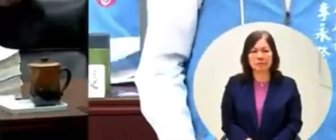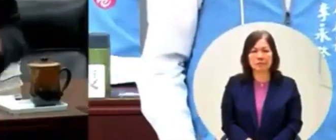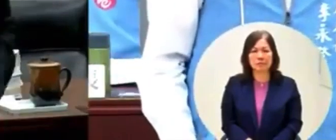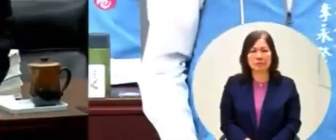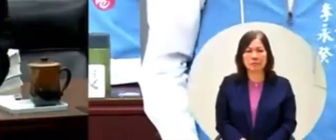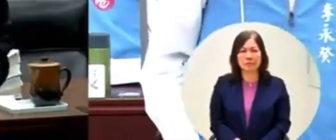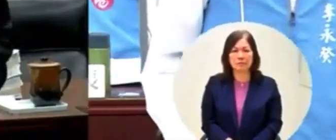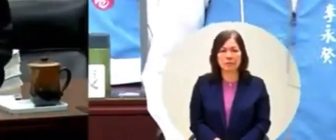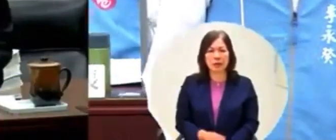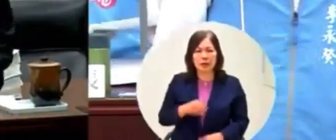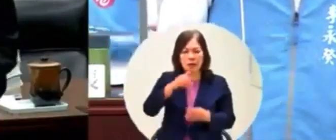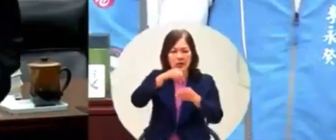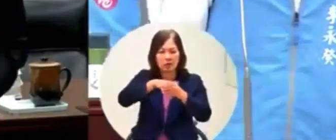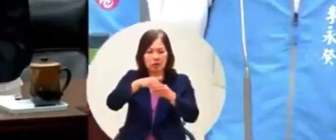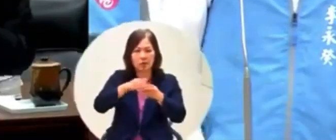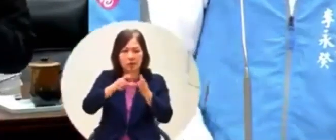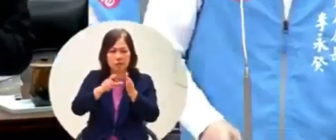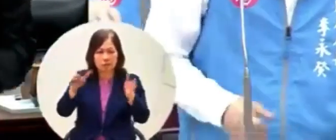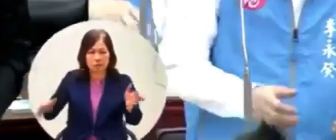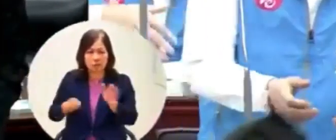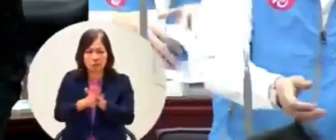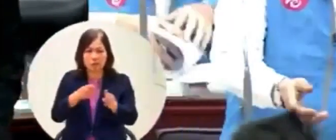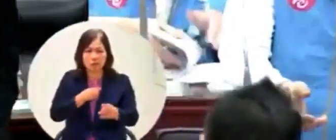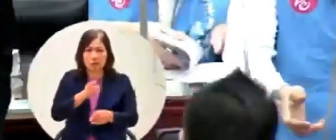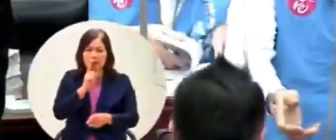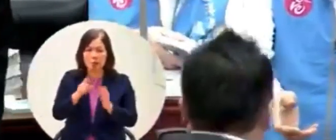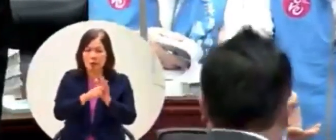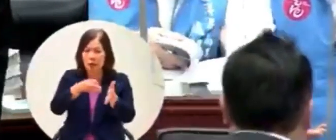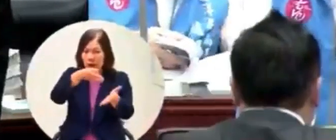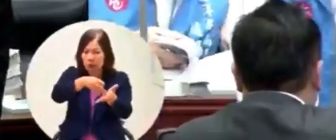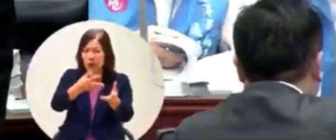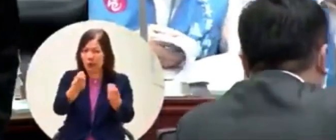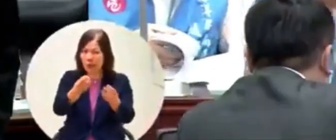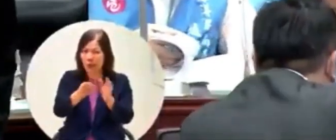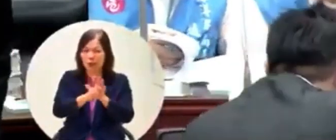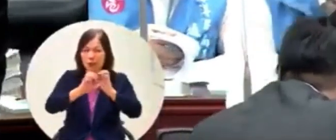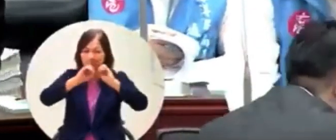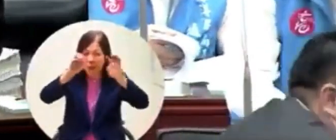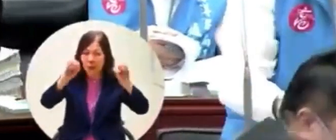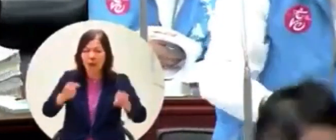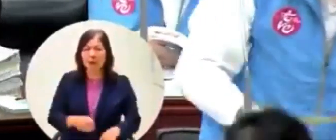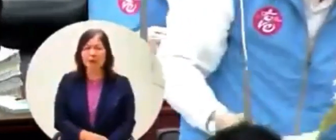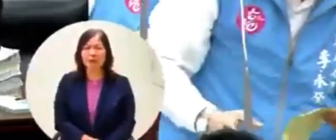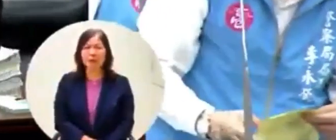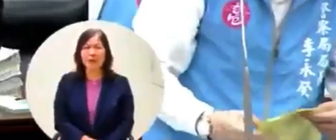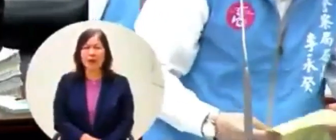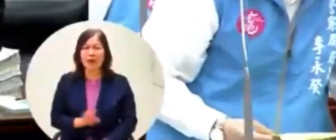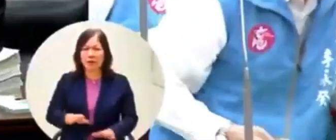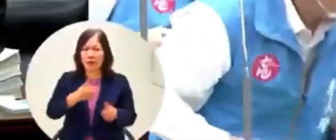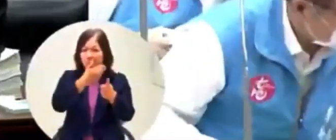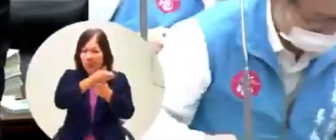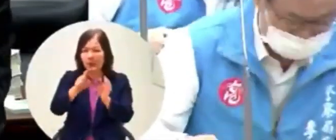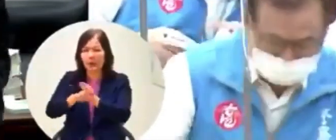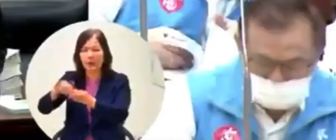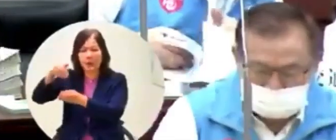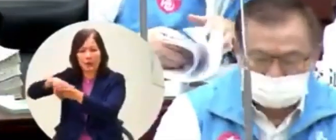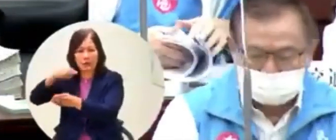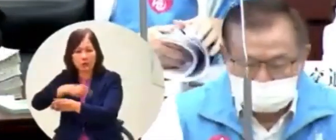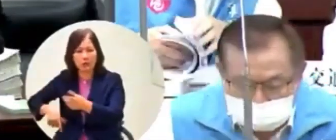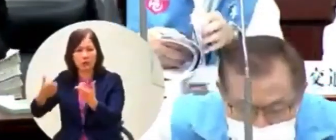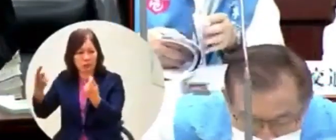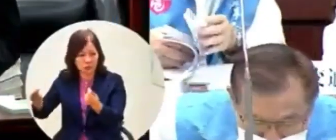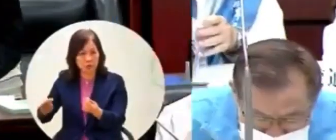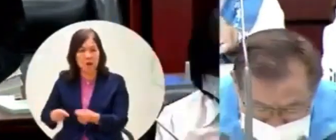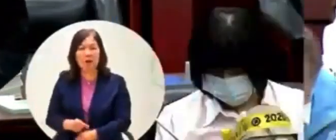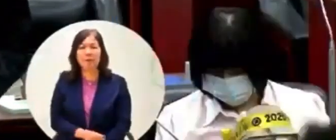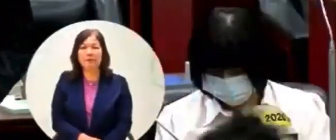選舉期間沒人敢用沒署名的文宣現在白面跟選舉一樣韓國瑜